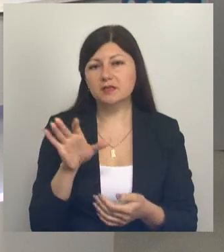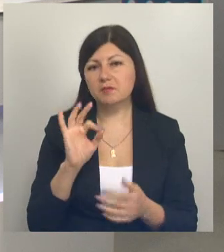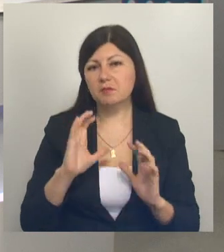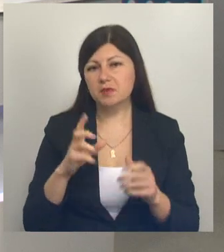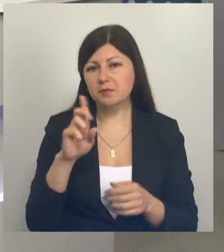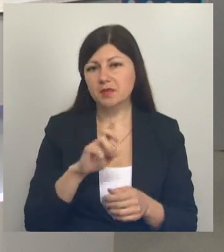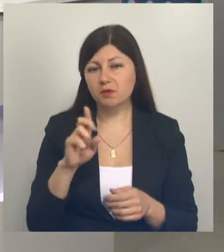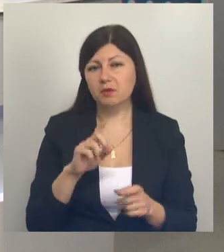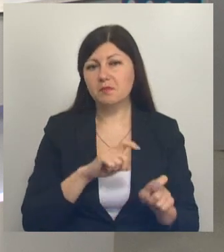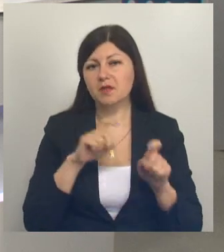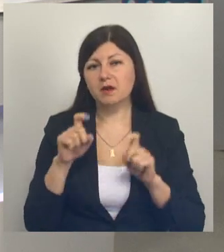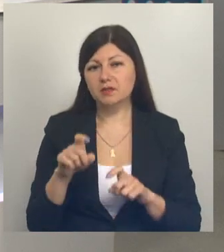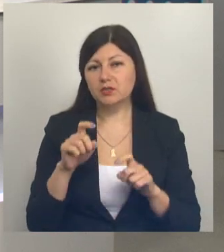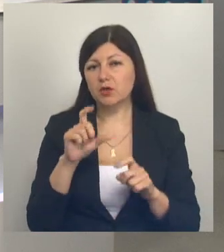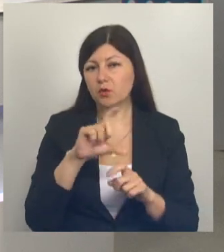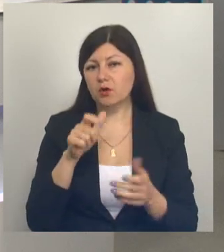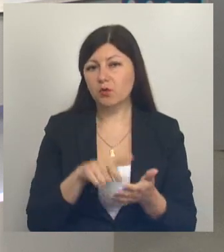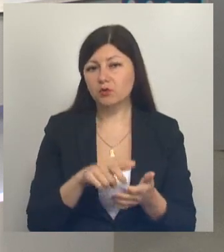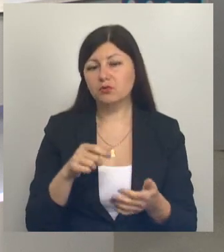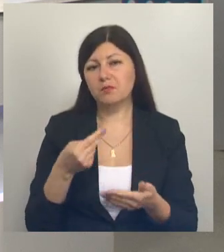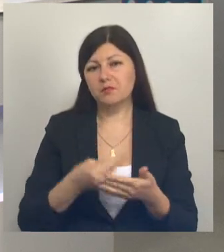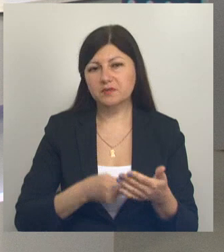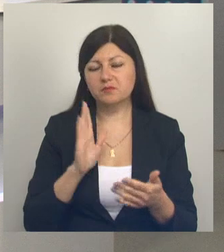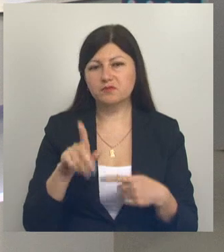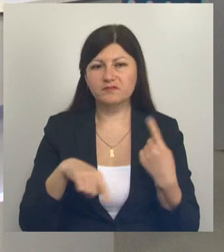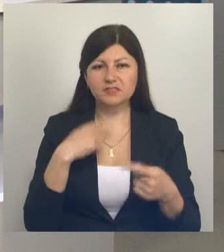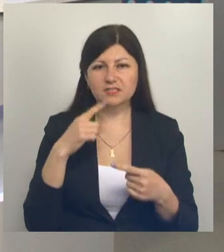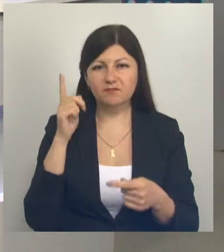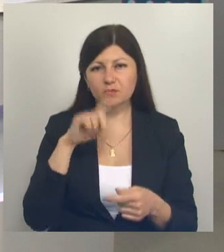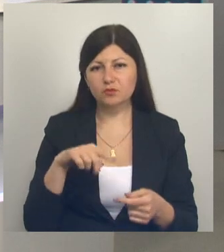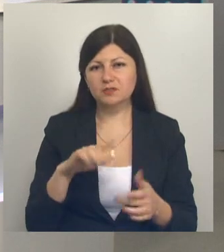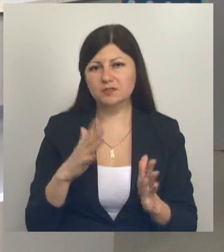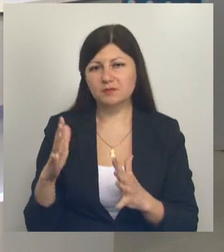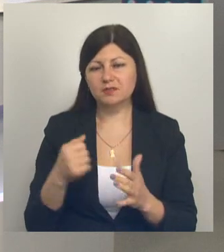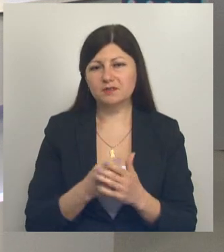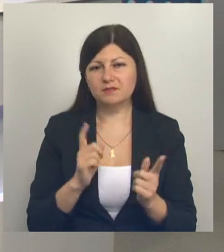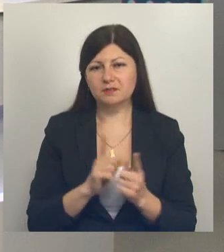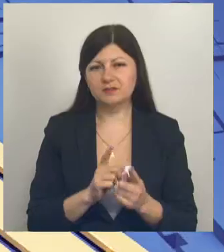Мира Белогорья. Переходите по QR-коду, подписывайтесь и будьте всегда в курсе событий. До встречи.